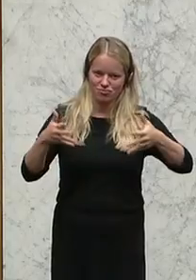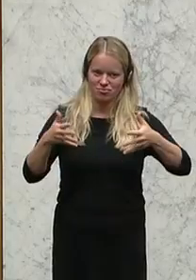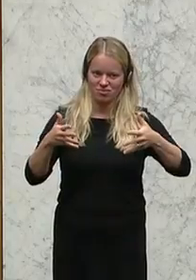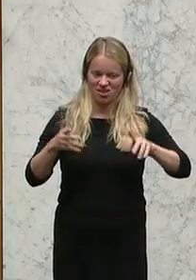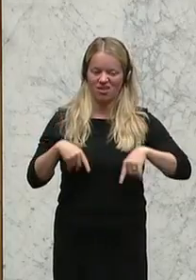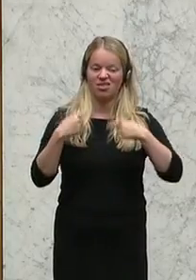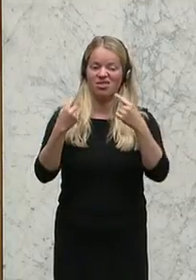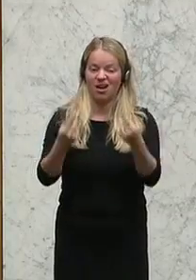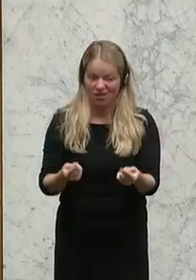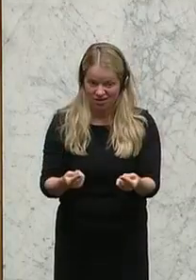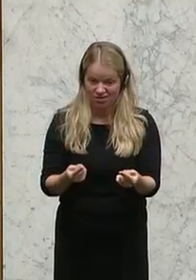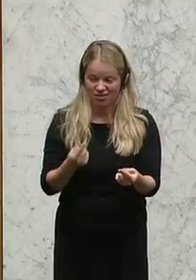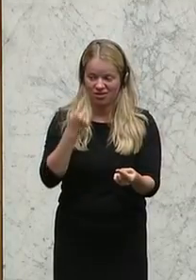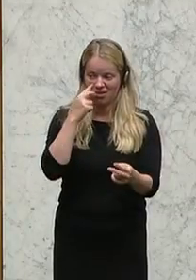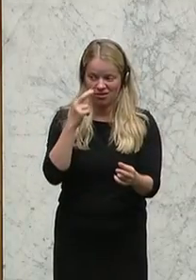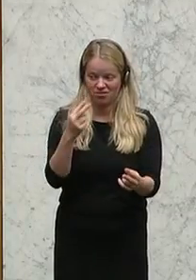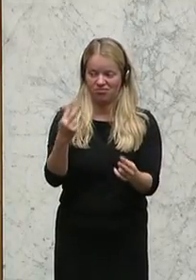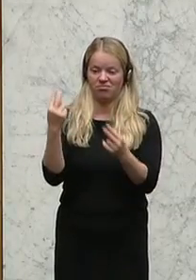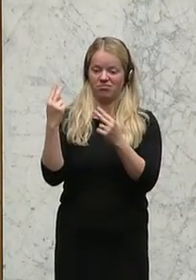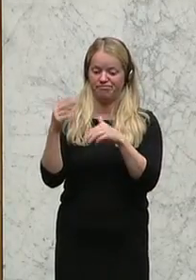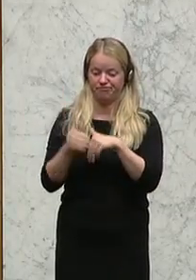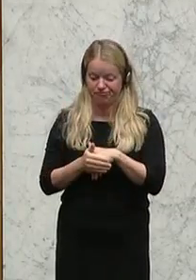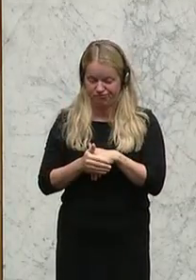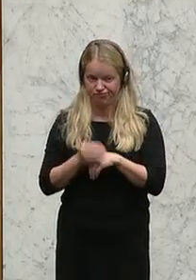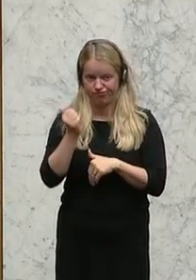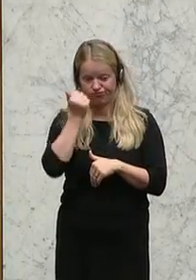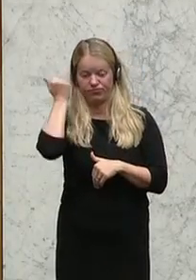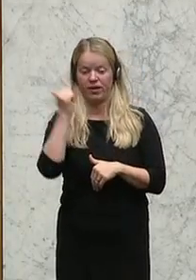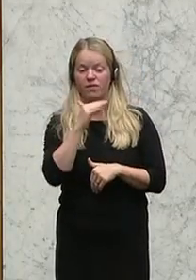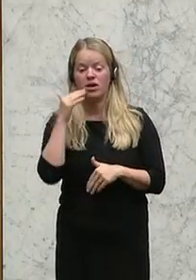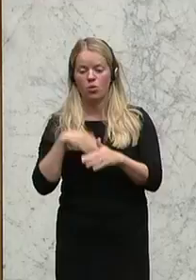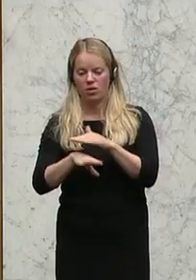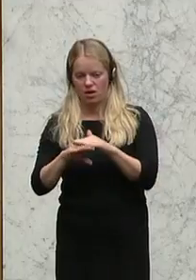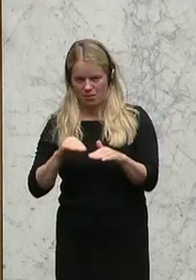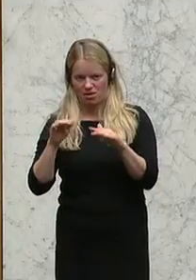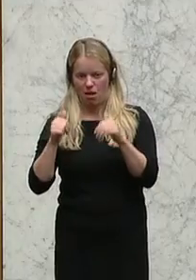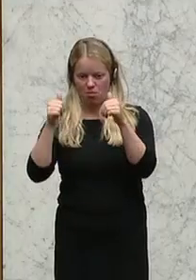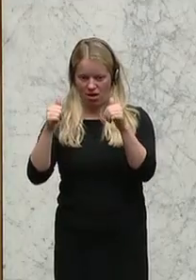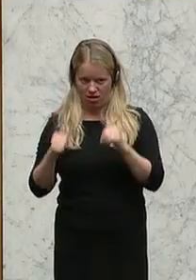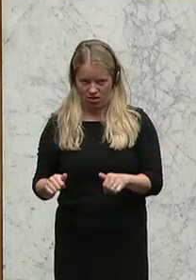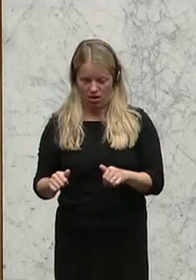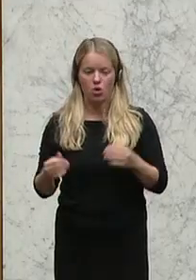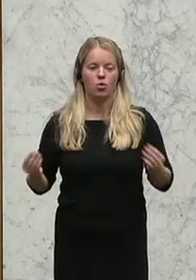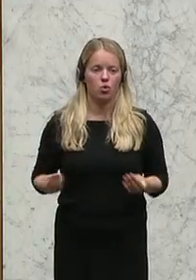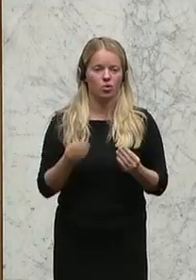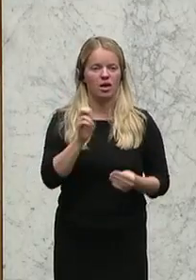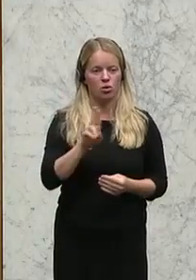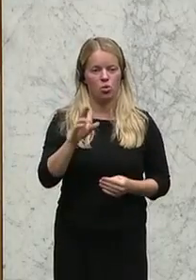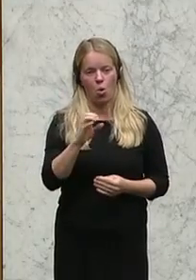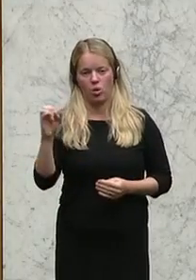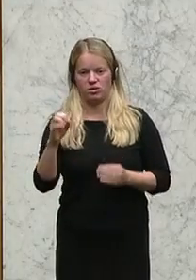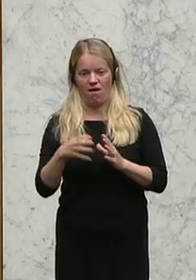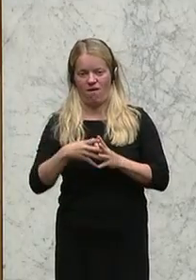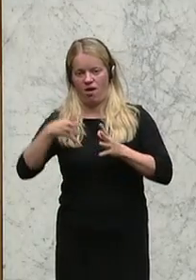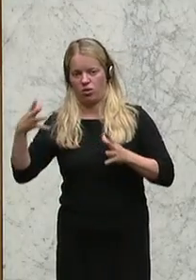es viele Unternehmen, die draufgezahlt haben, die sogar Pleite gemacht haben wegen der EU-Osterweiterung, wegen dem